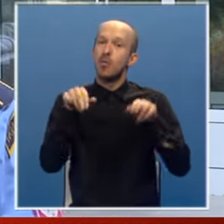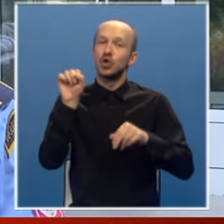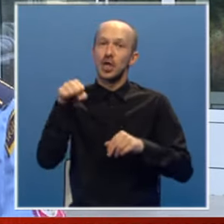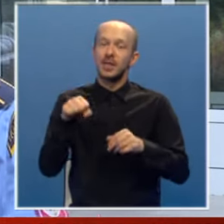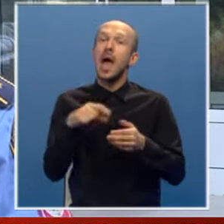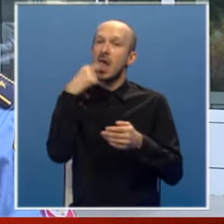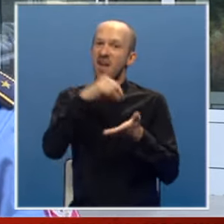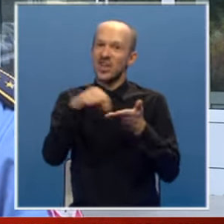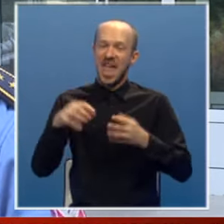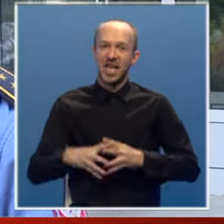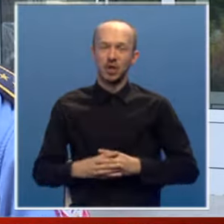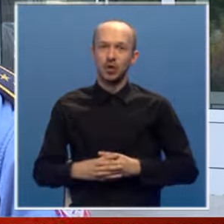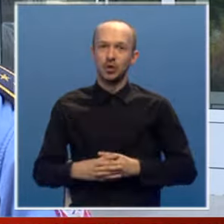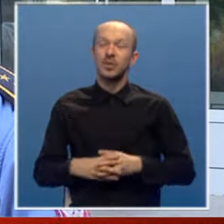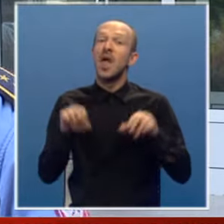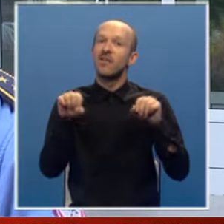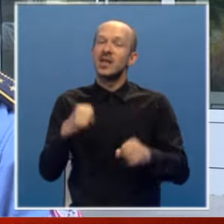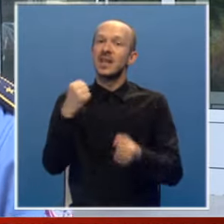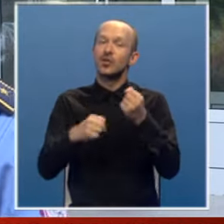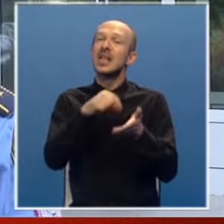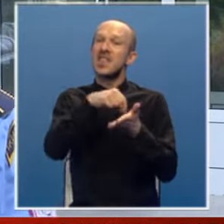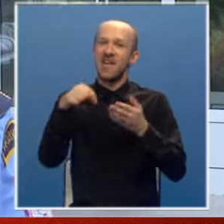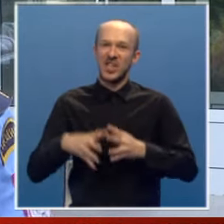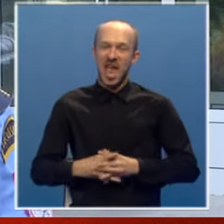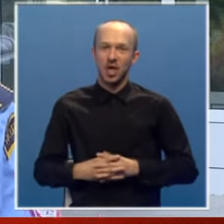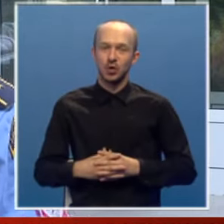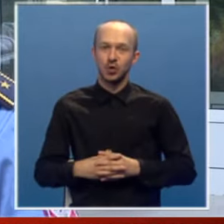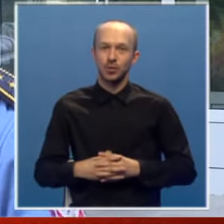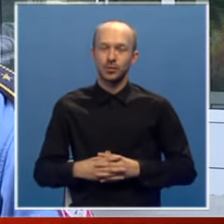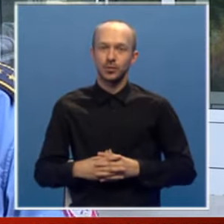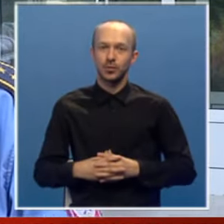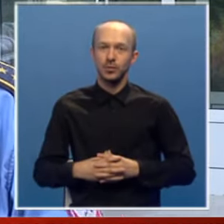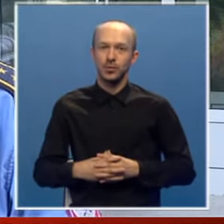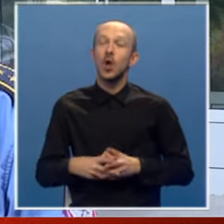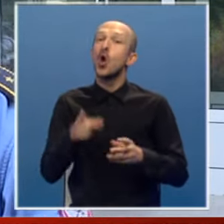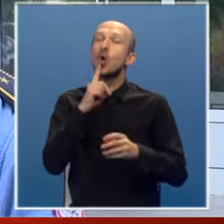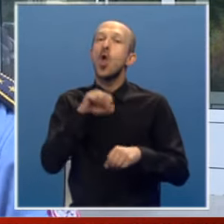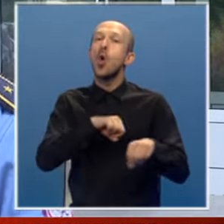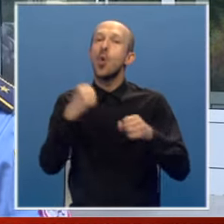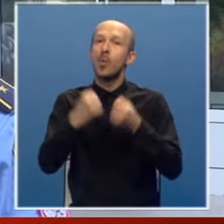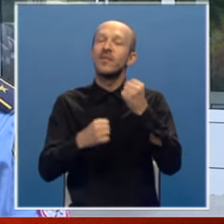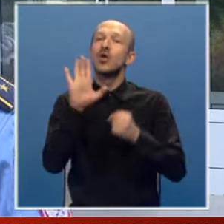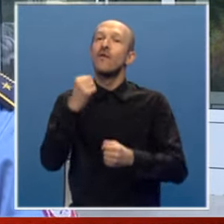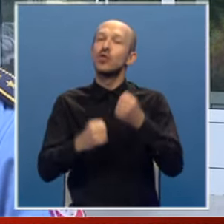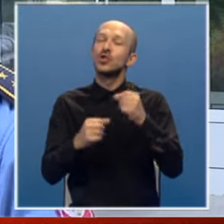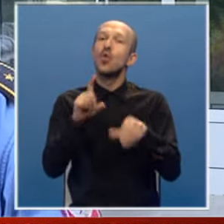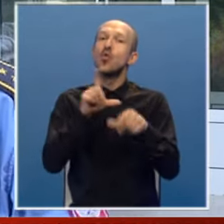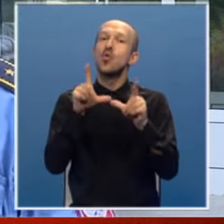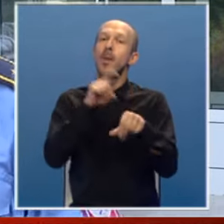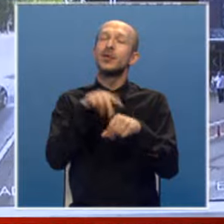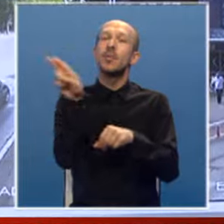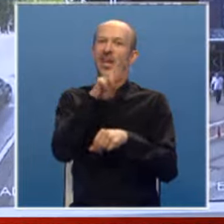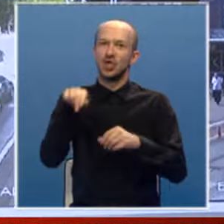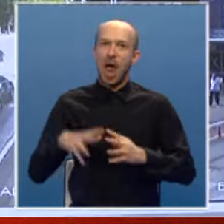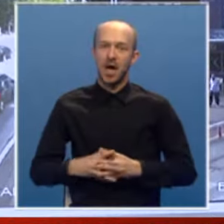navede vlasnih vozila, da navede ko je upravljao njegovim vozlom u momentu činjenja